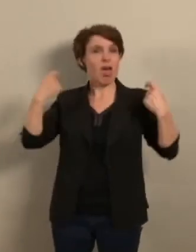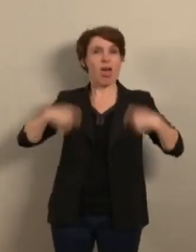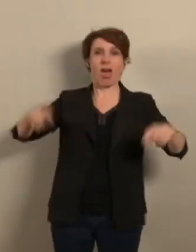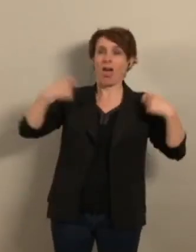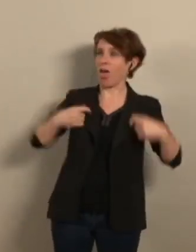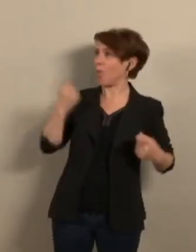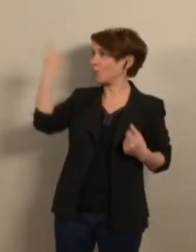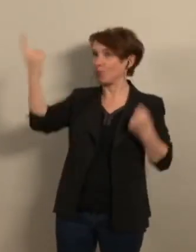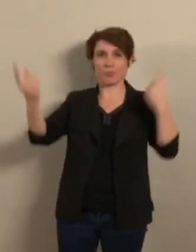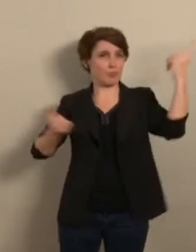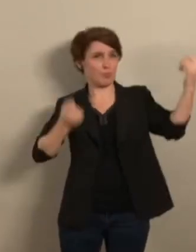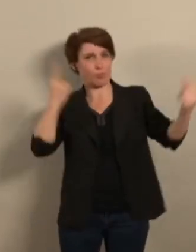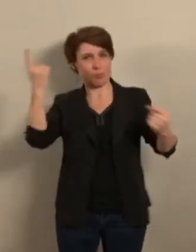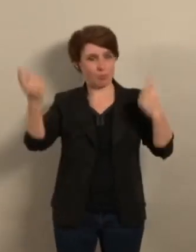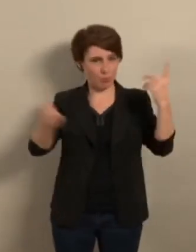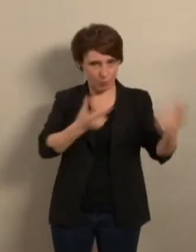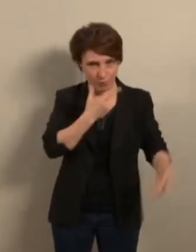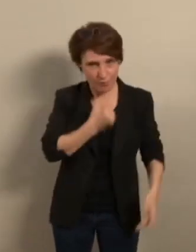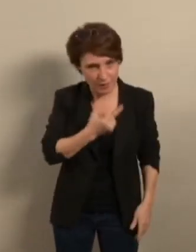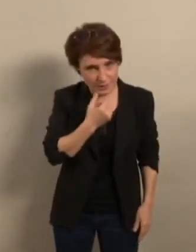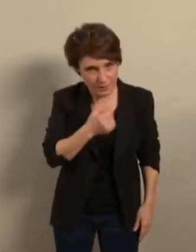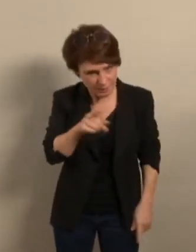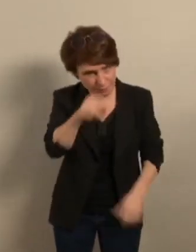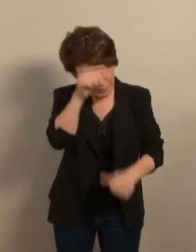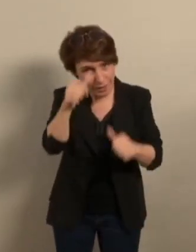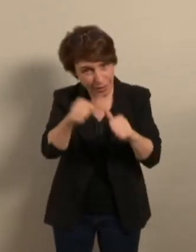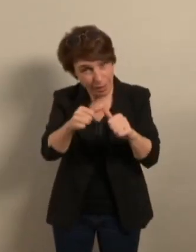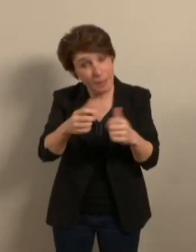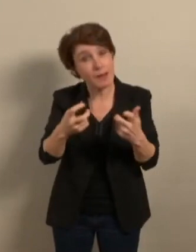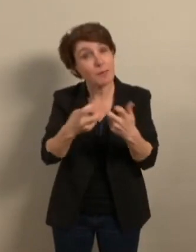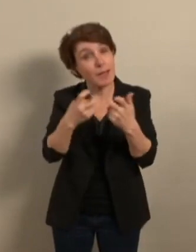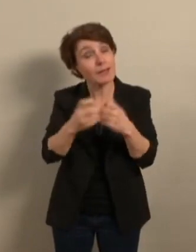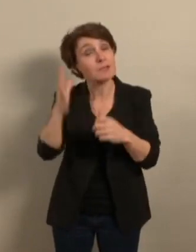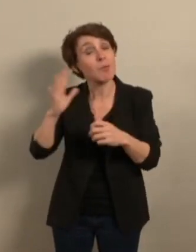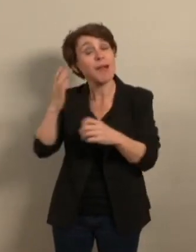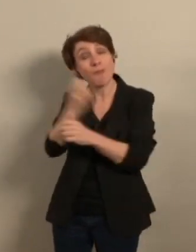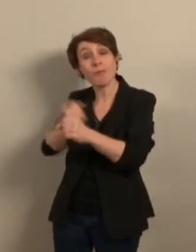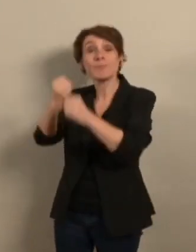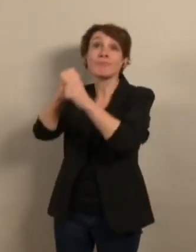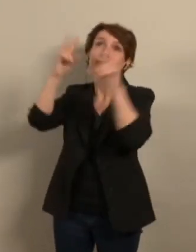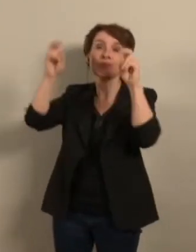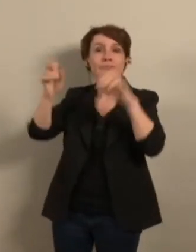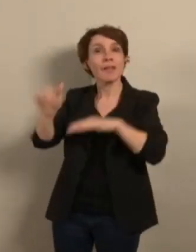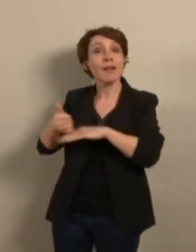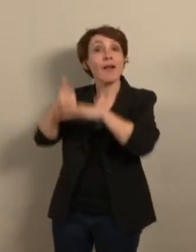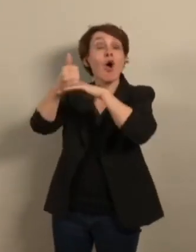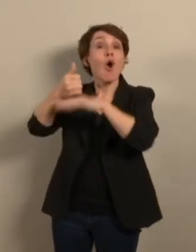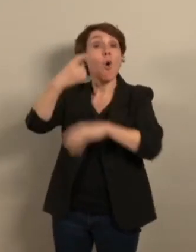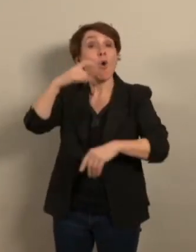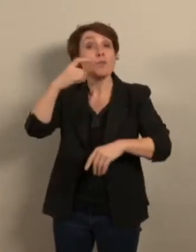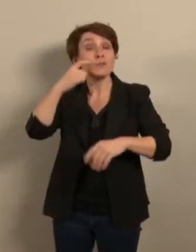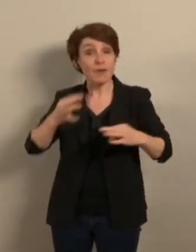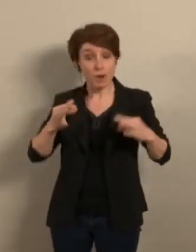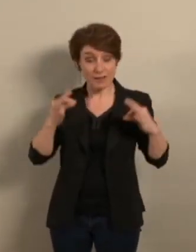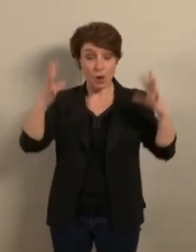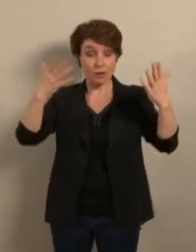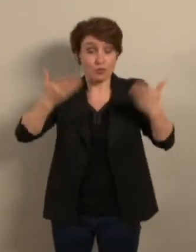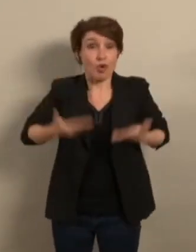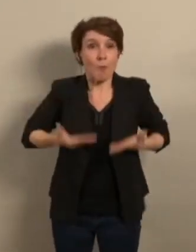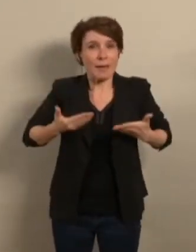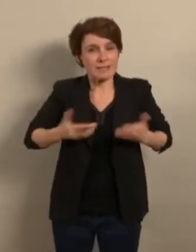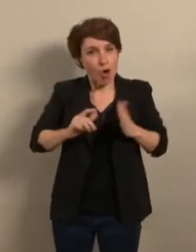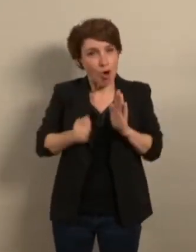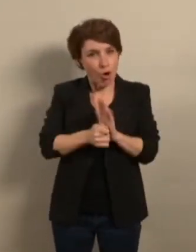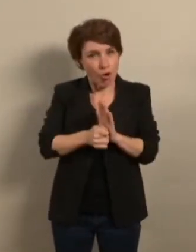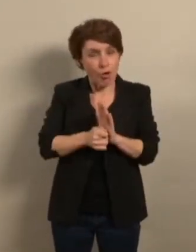fulgurances dispendieuses ? Avec le fugace observatoire du temps présent, sur l'esplanade, dont